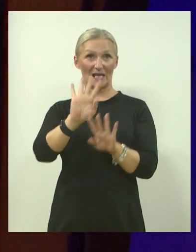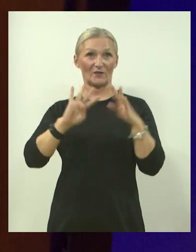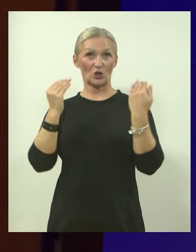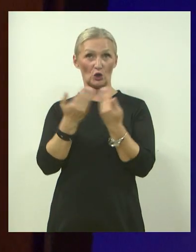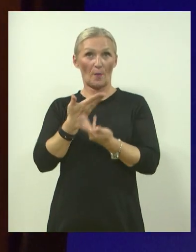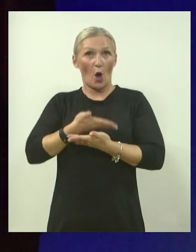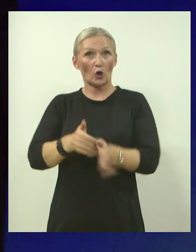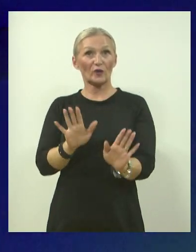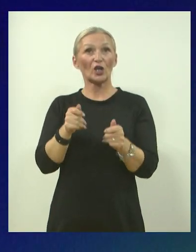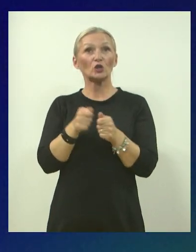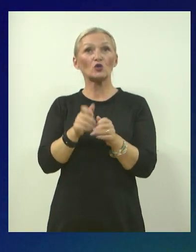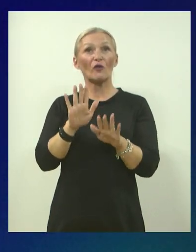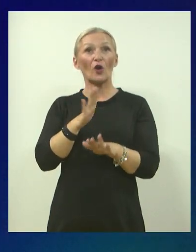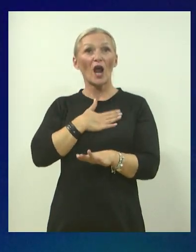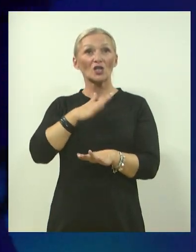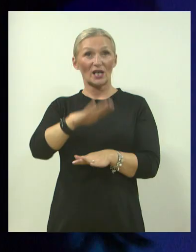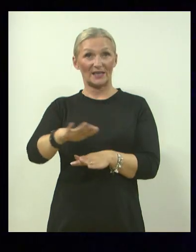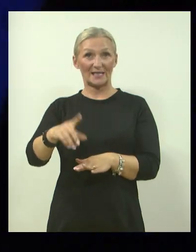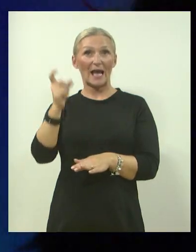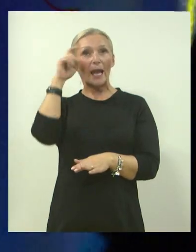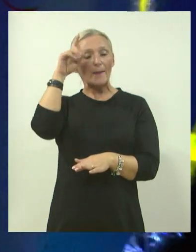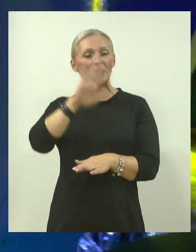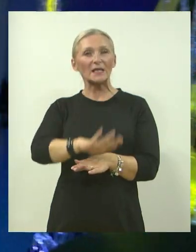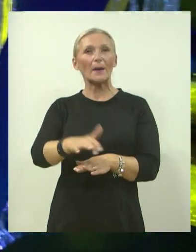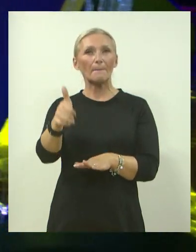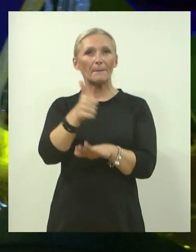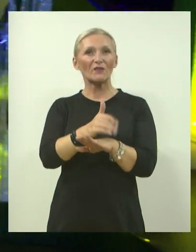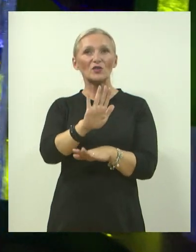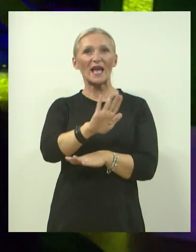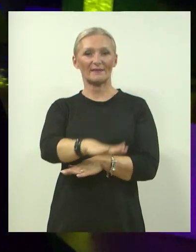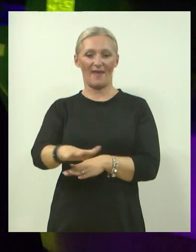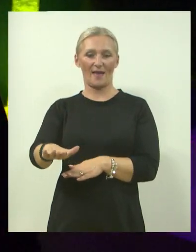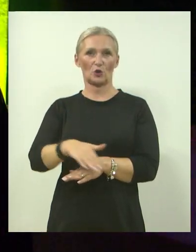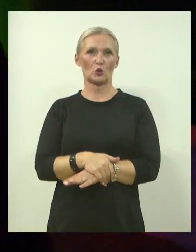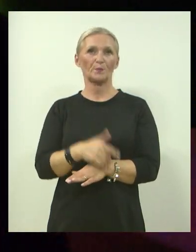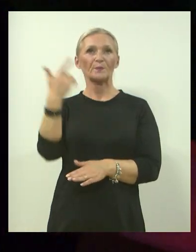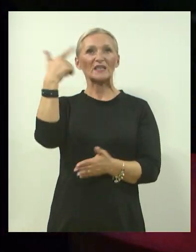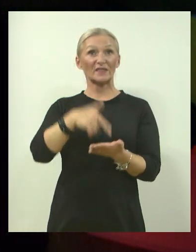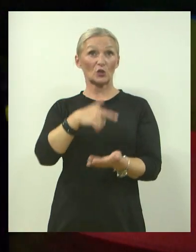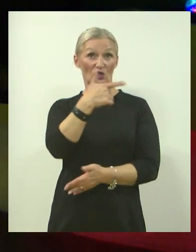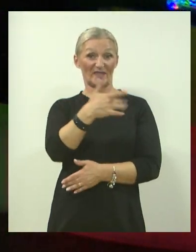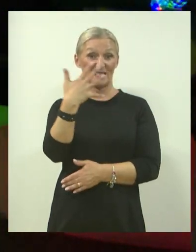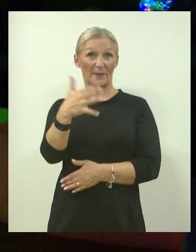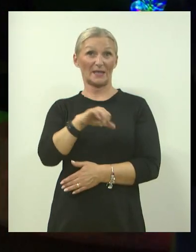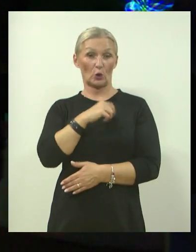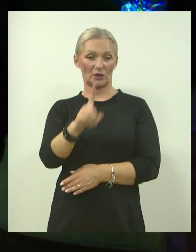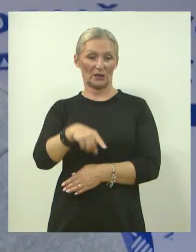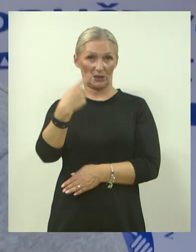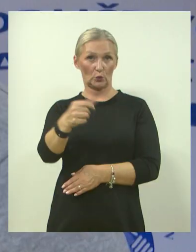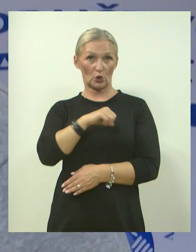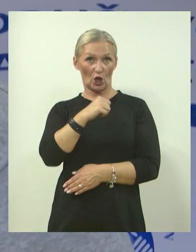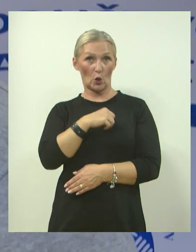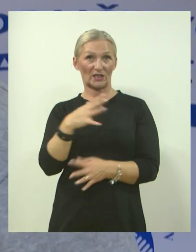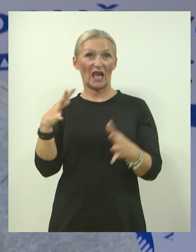otvorena je u društvu Naše djeca Varaždin i namjenjena je prvenstveno djeci. 2025. to je iduće godine,